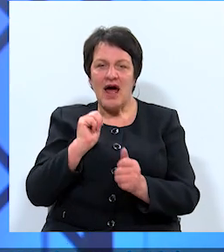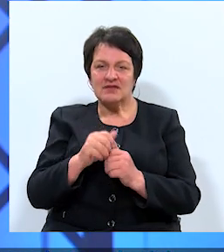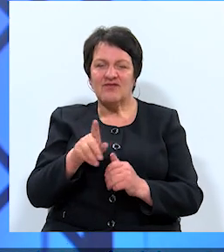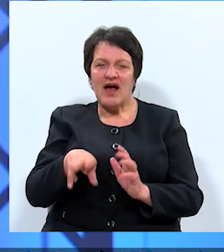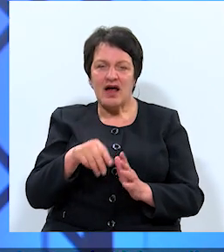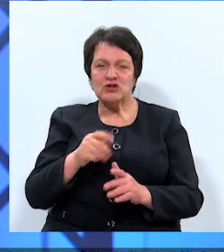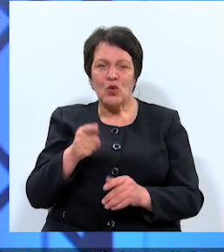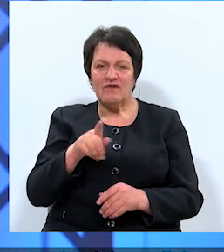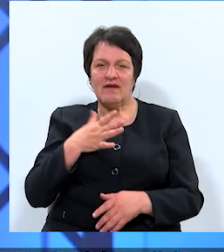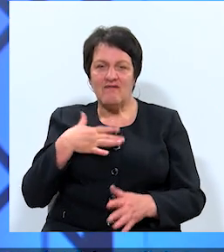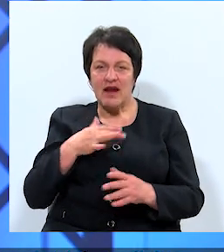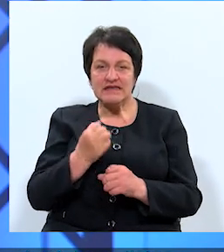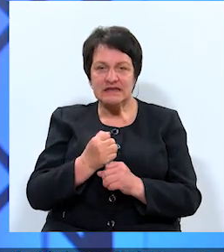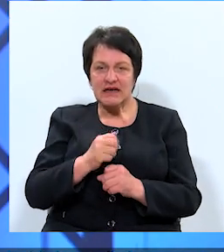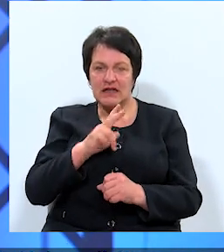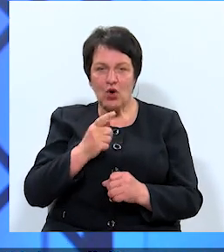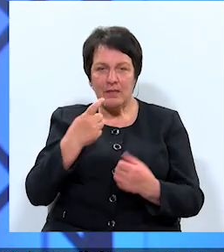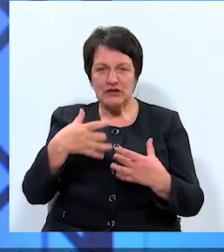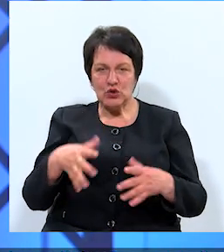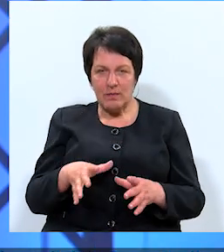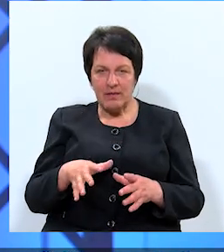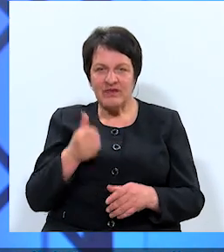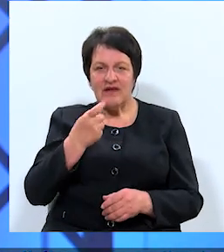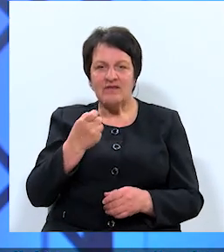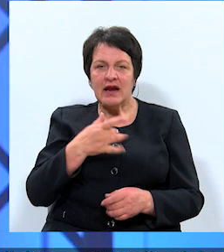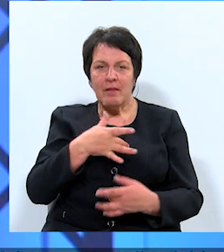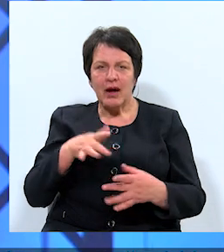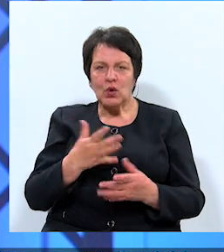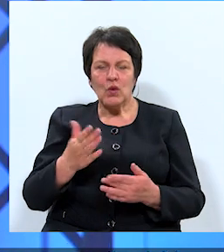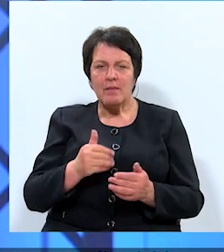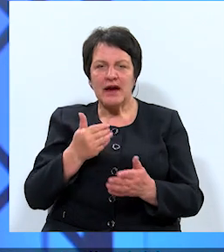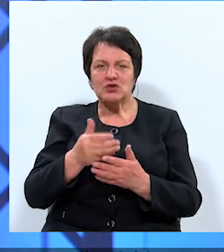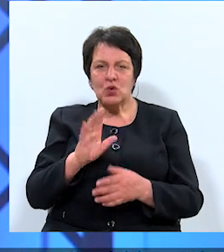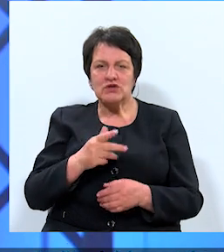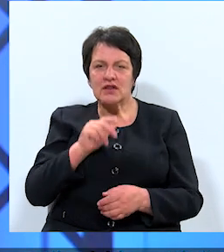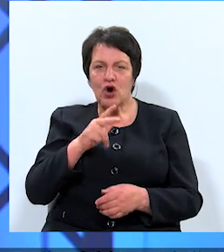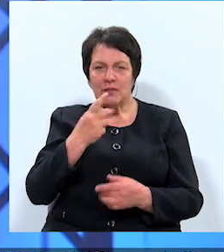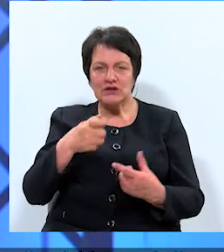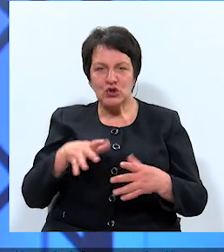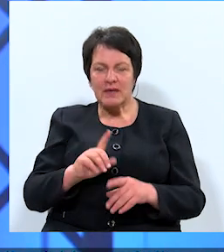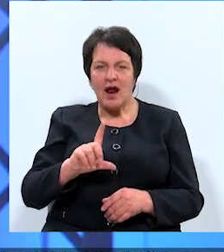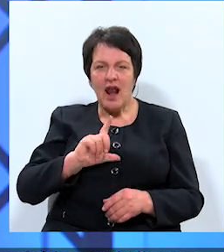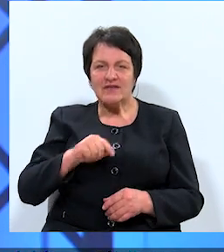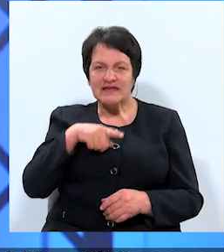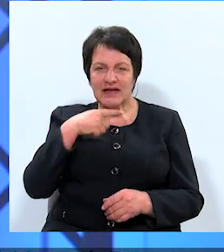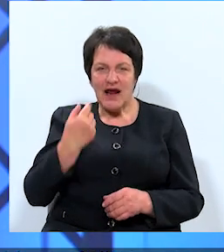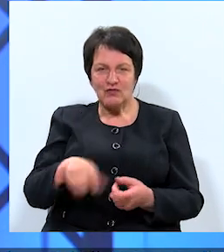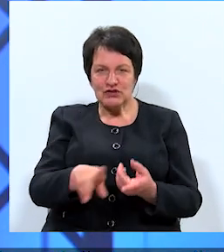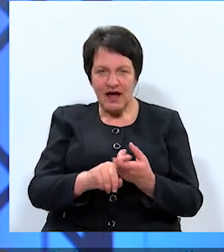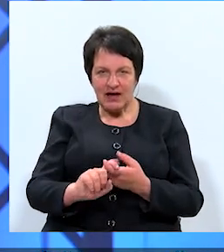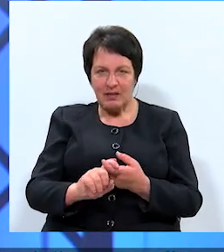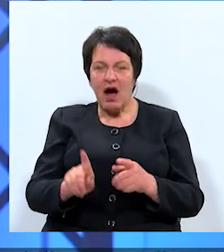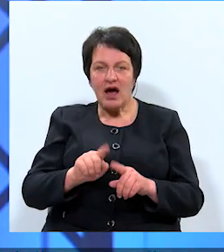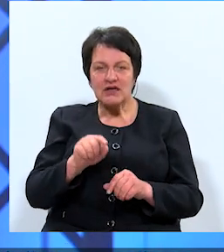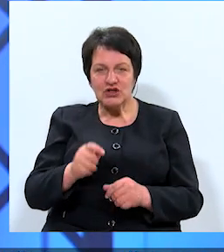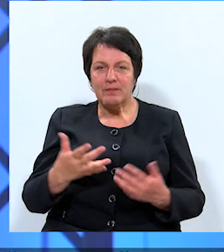ko viņi vēlas izdarīt Daugavpils domē. Vēl viena partija, kur pretendēja uz Daugavpils domi, ir Latvijas Krievu savienība. Arī